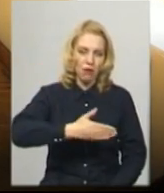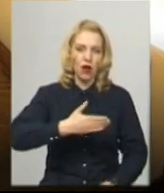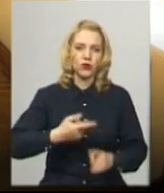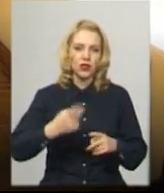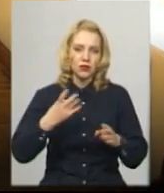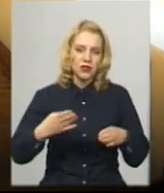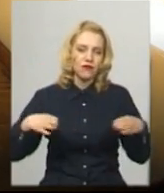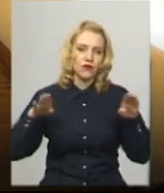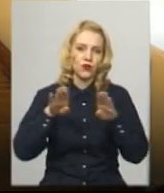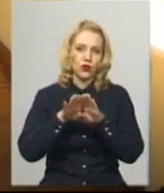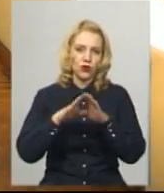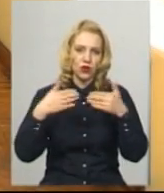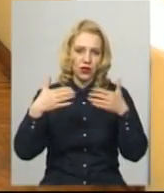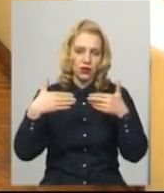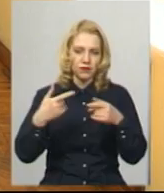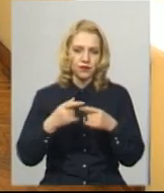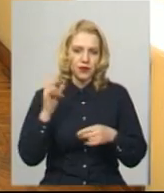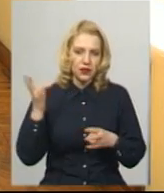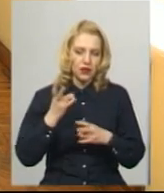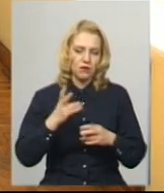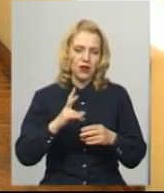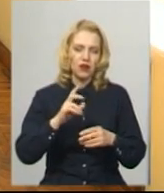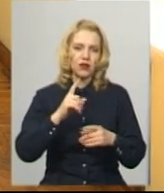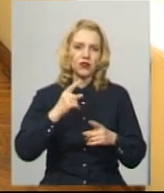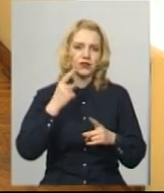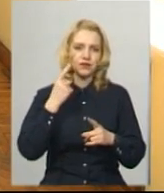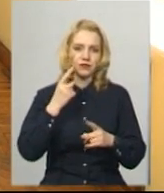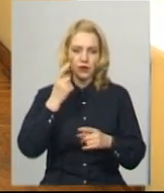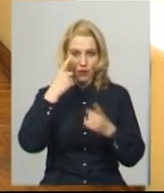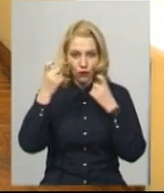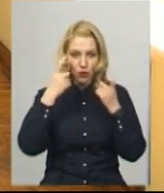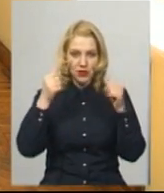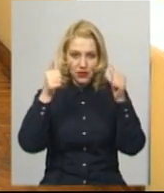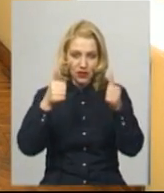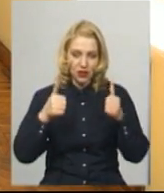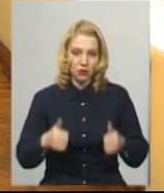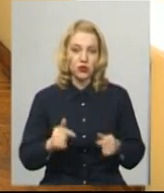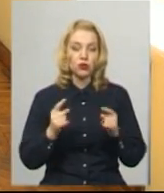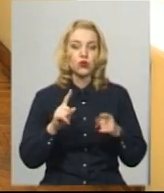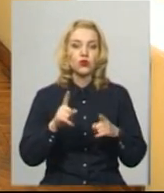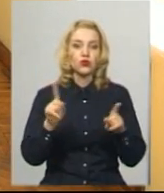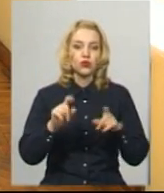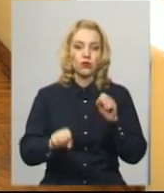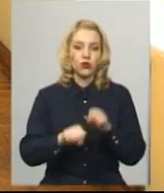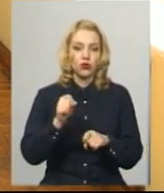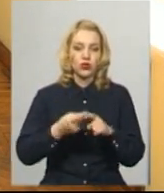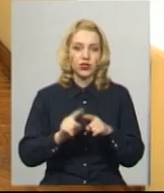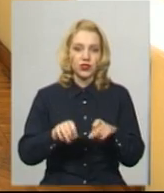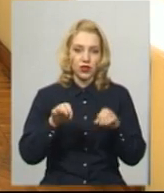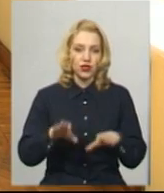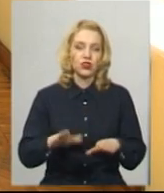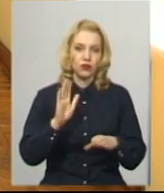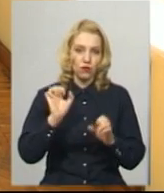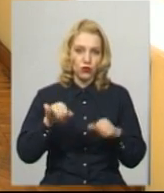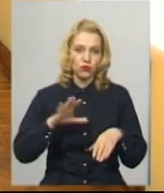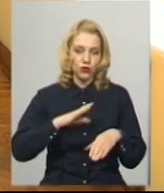закрити ворота, де вони є, поставити будь-які обмежувальні знаки, інформаційні таблички, тому що порушення цих рішень несе за